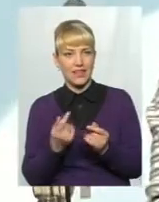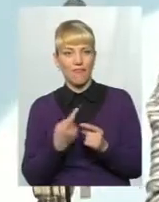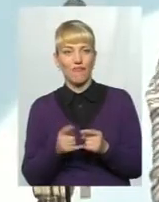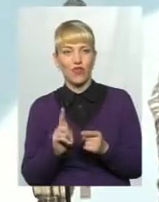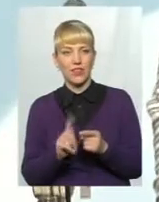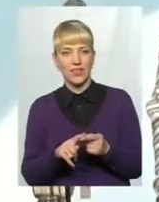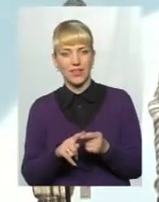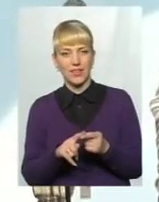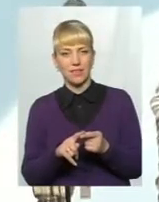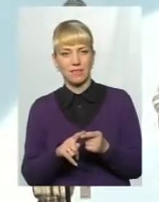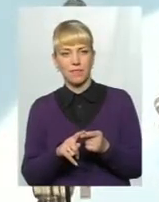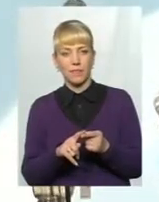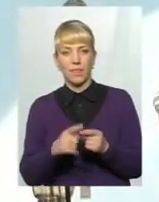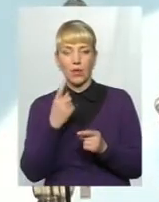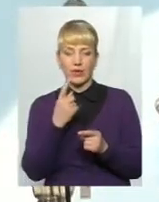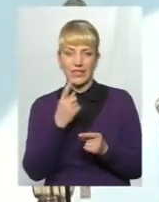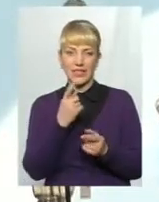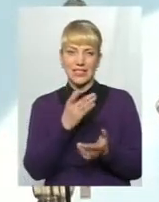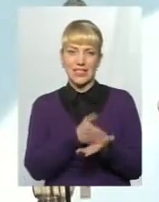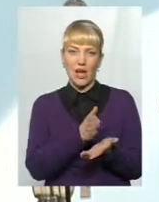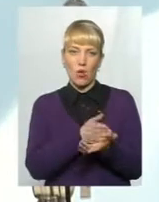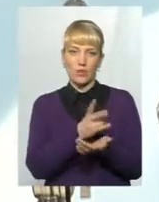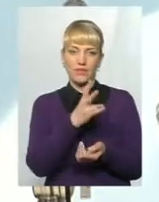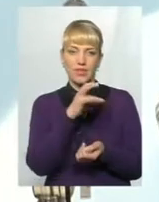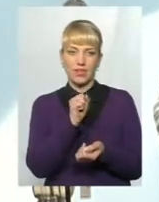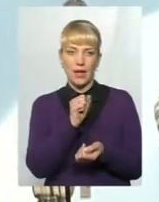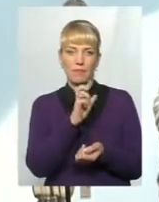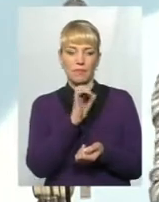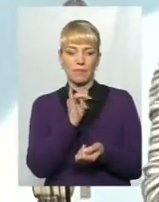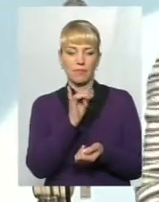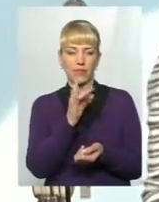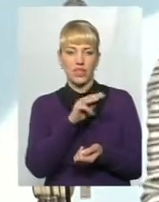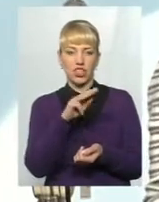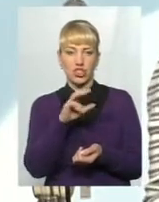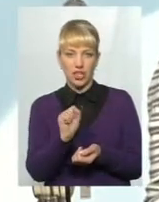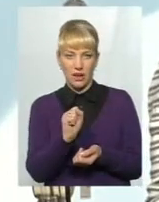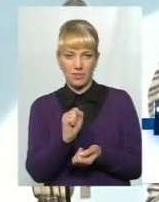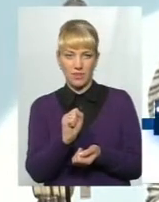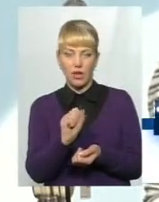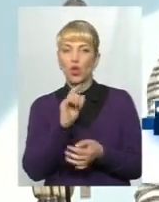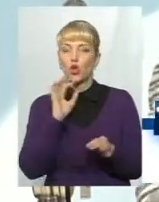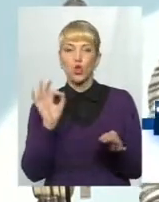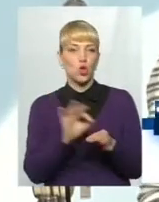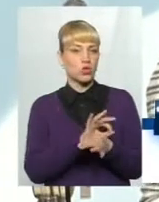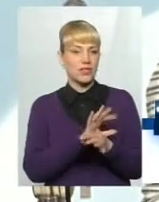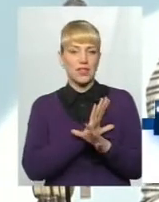знаходився на біржі, дружина не працювала, а